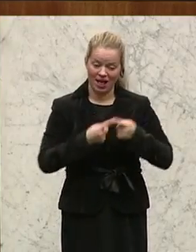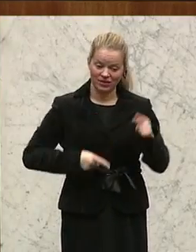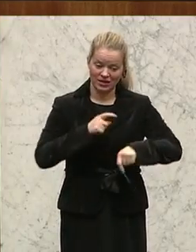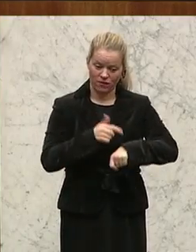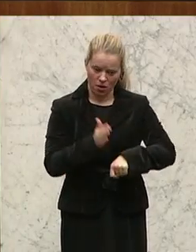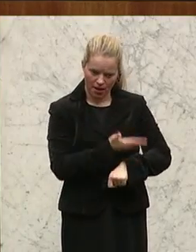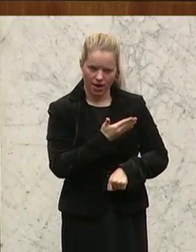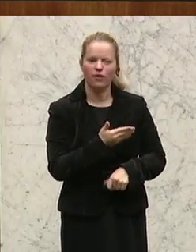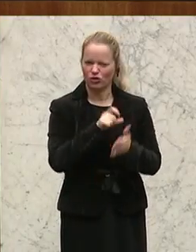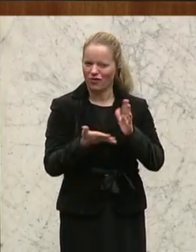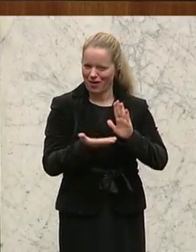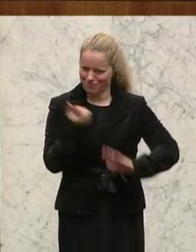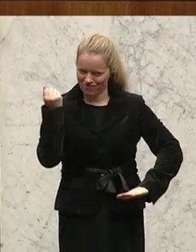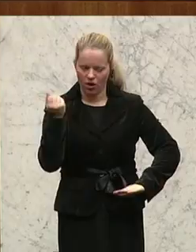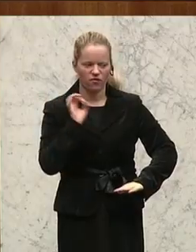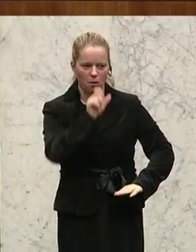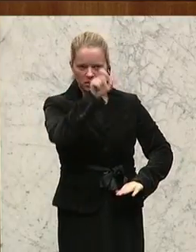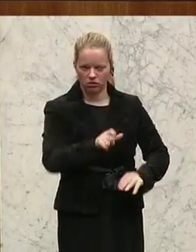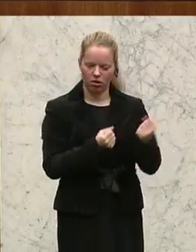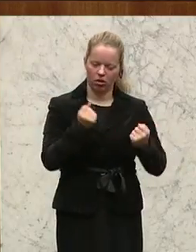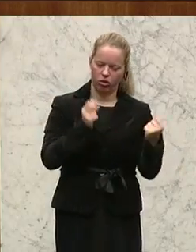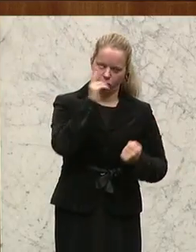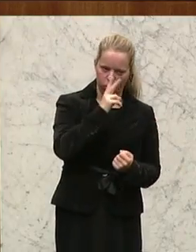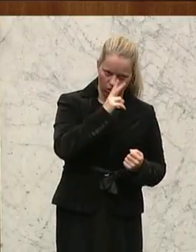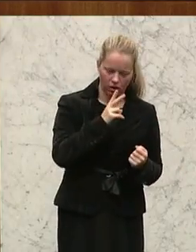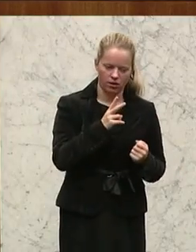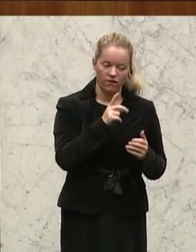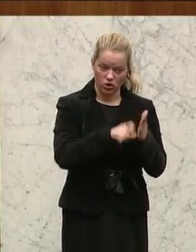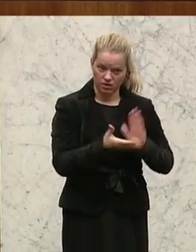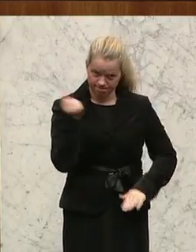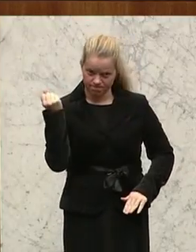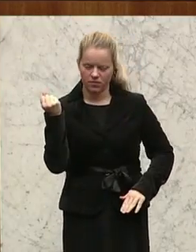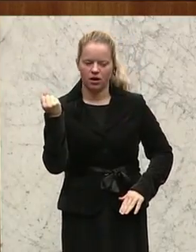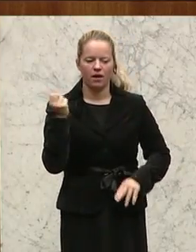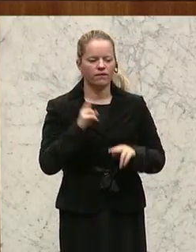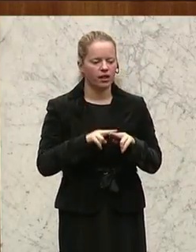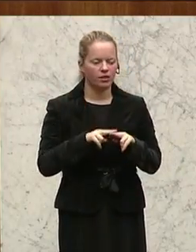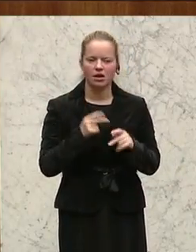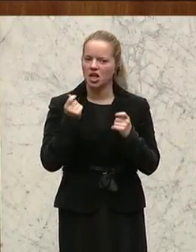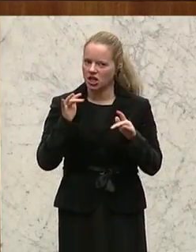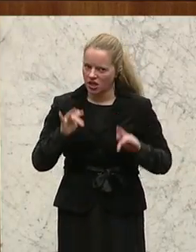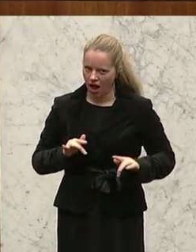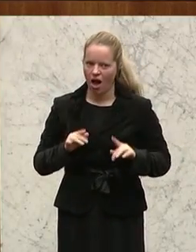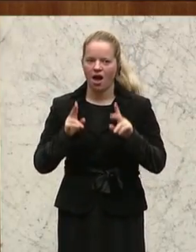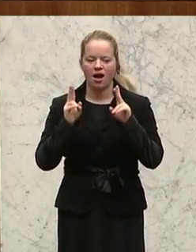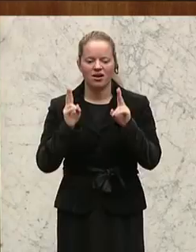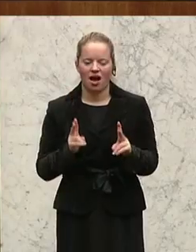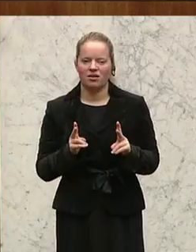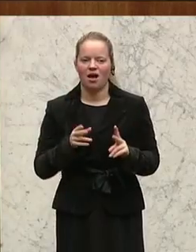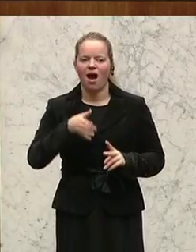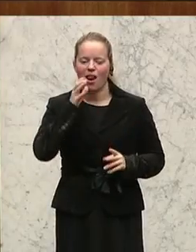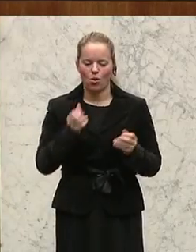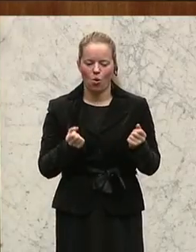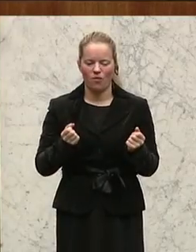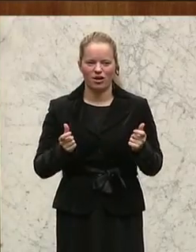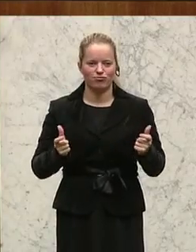Führerschein entzogen wurde für den Autofahrer, kann er, wenn er entsprechend Geld hat und sich den Alkolog einbauen lässt, kann